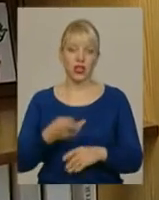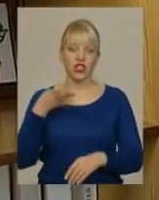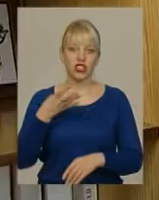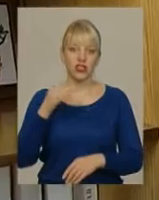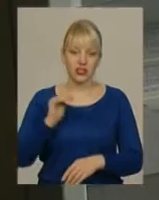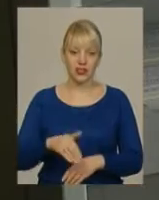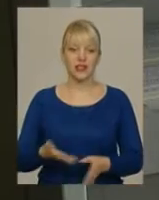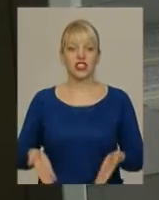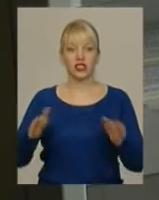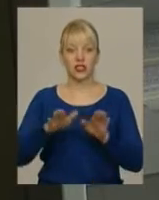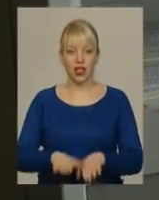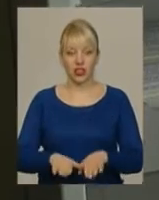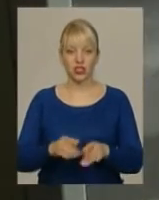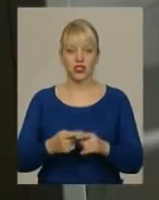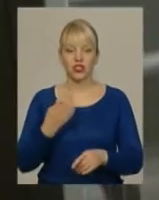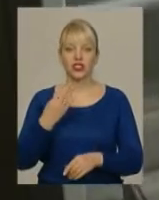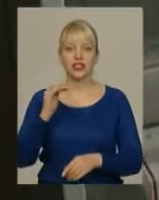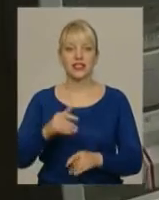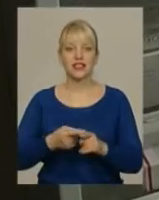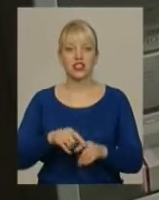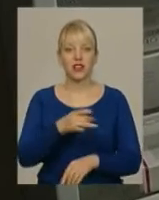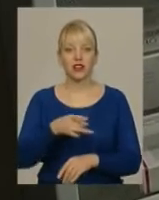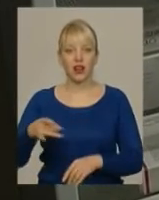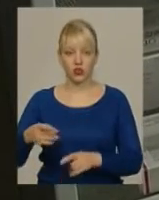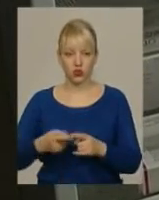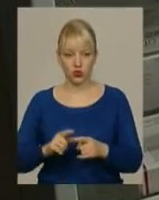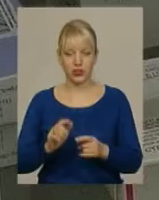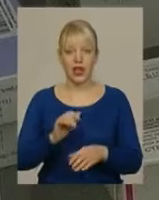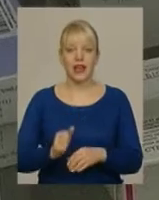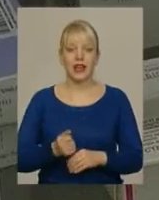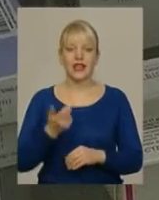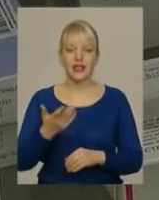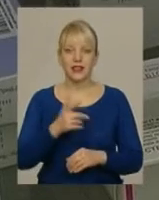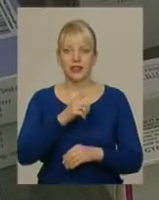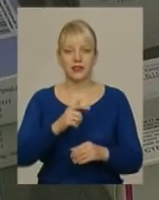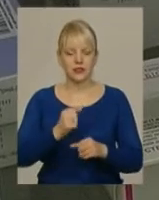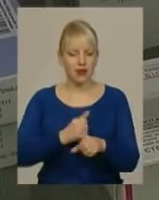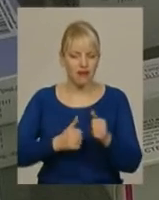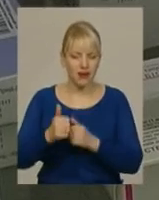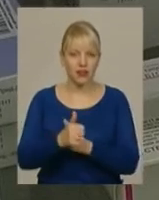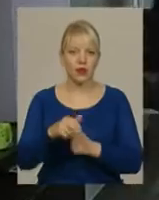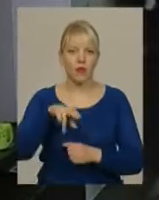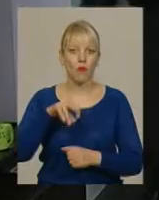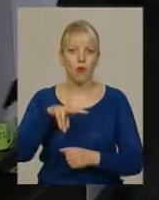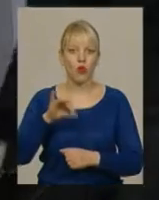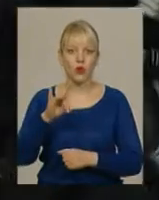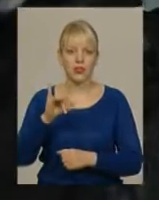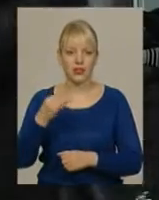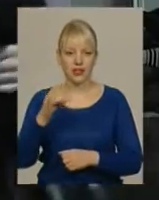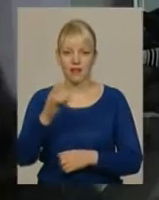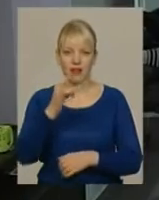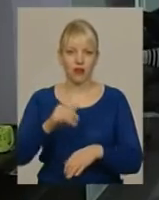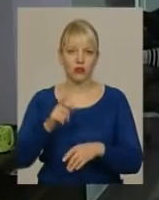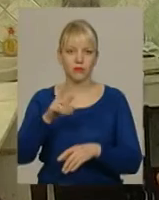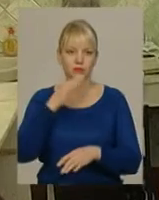залишилося. 4 тисячі – це в районах. Серед яких лідер за кількістю захворювань на кір на сьогодні – Полонський район. А в обласному центрі вакцина